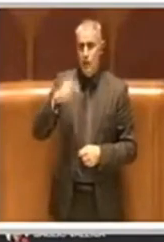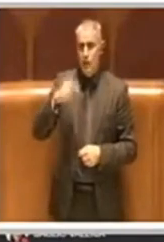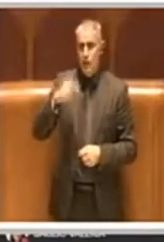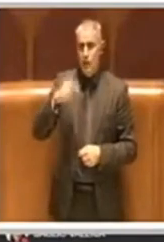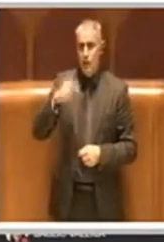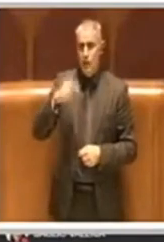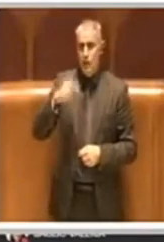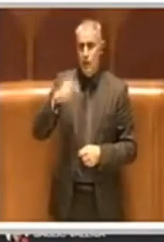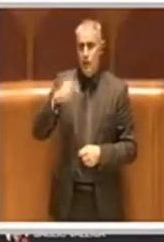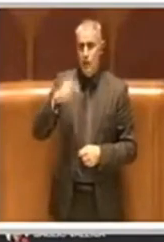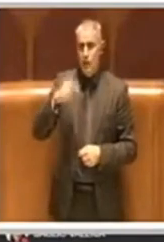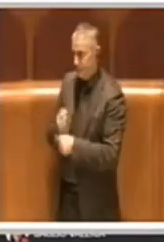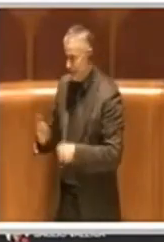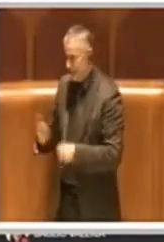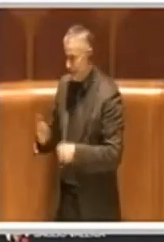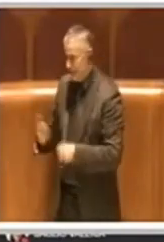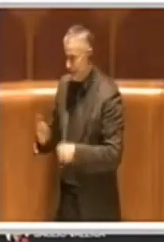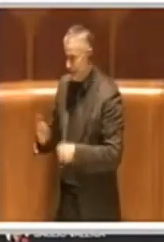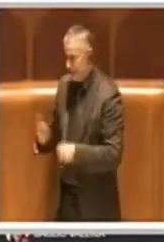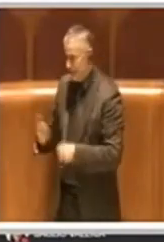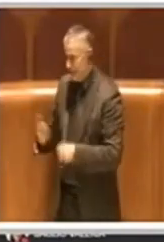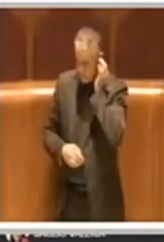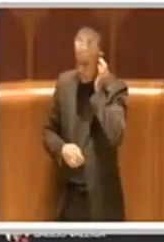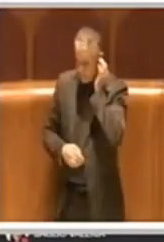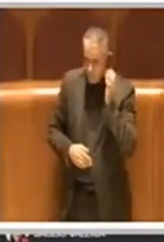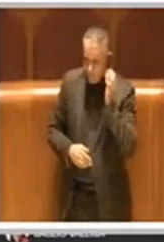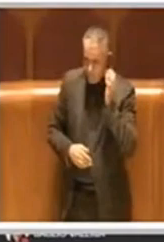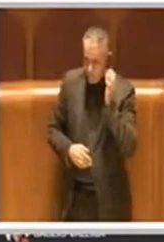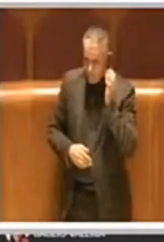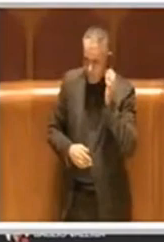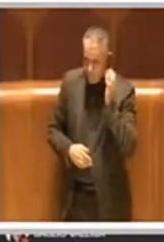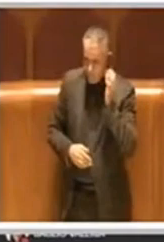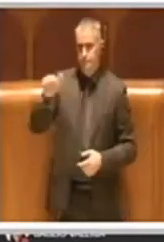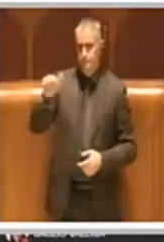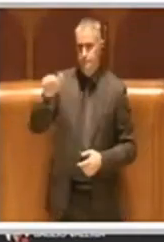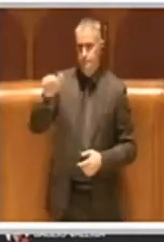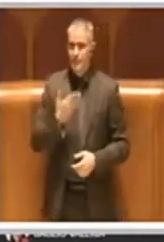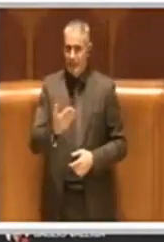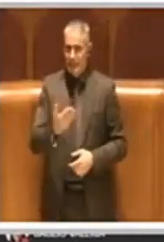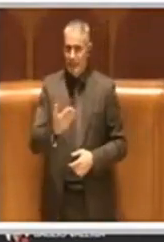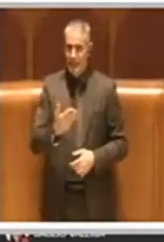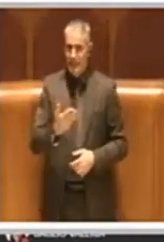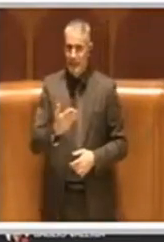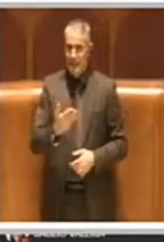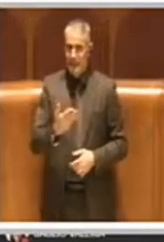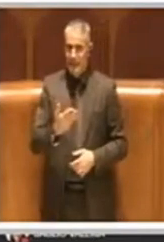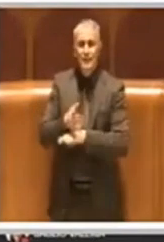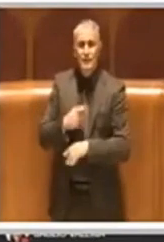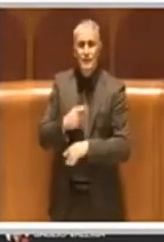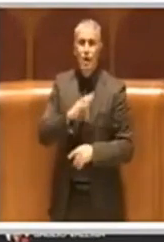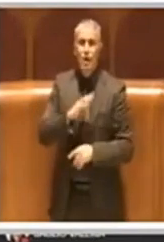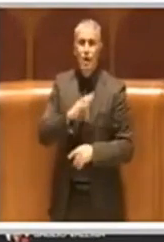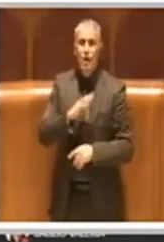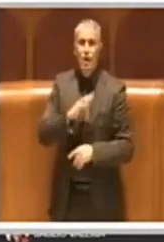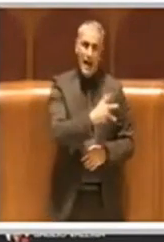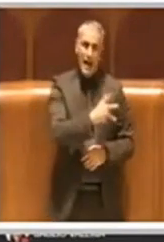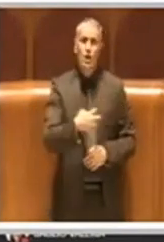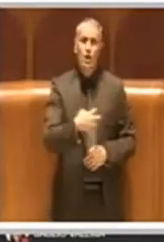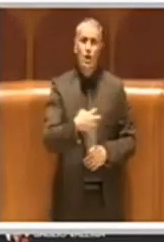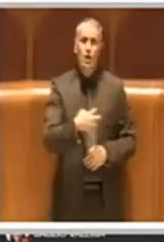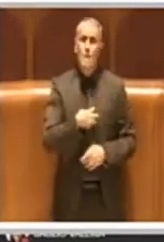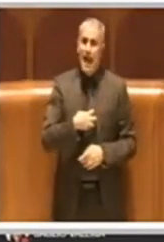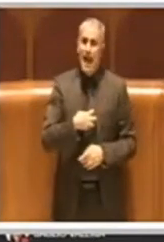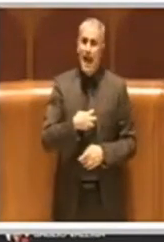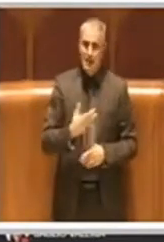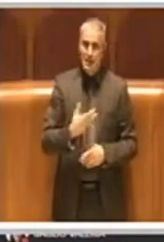Grazie Presidente, innanzitutto un ringraziamento agli interventi che sono stati fatti da parte degli altri commissari